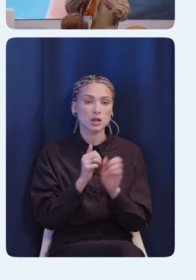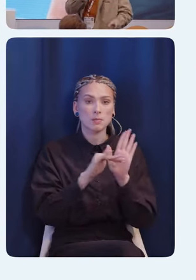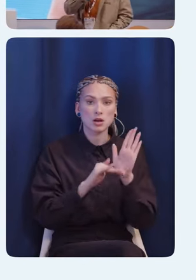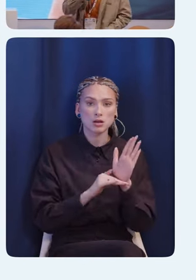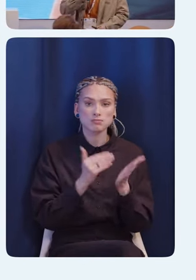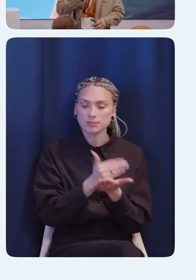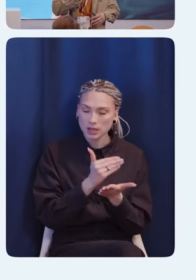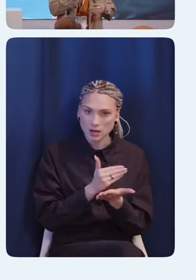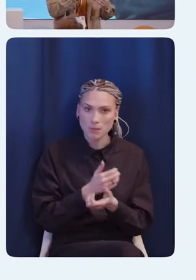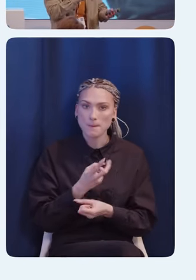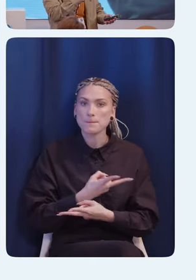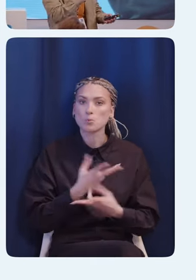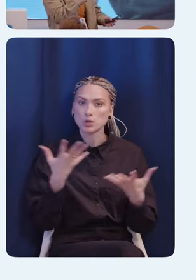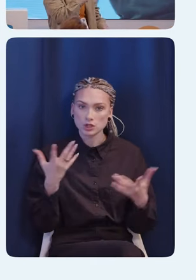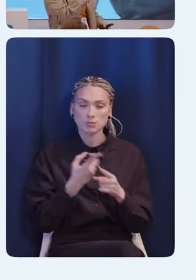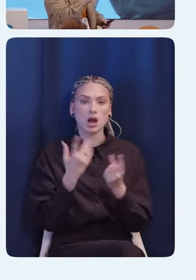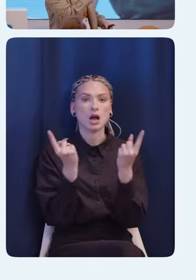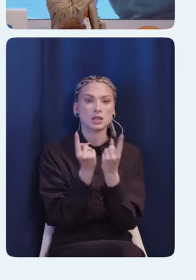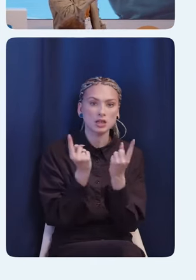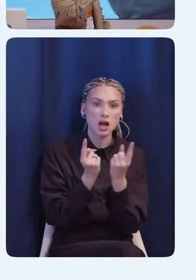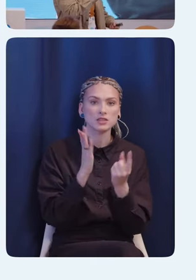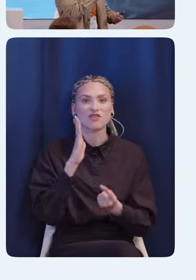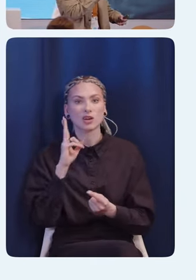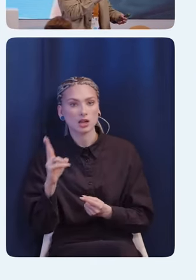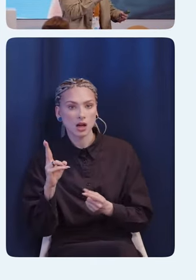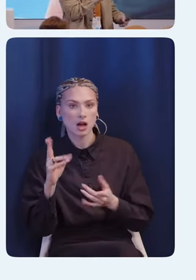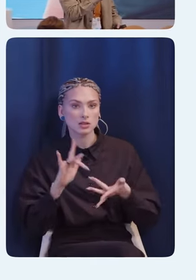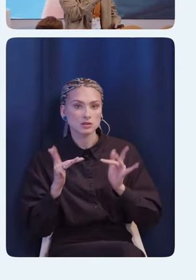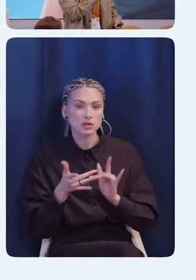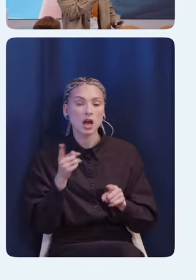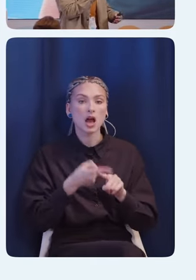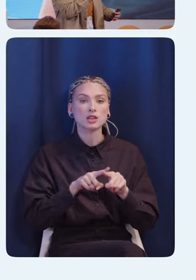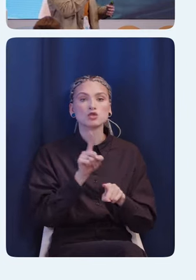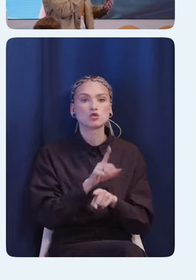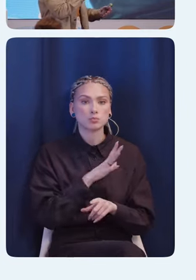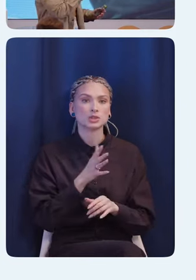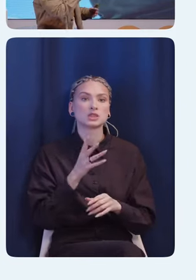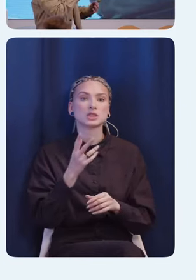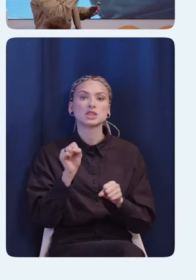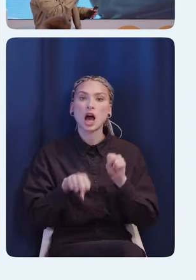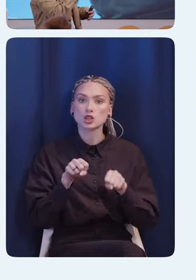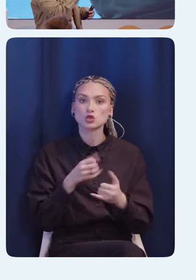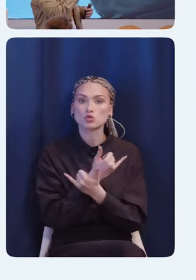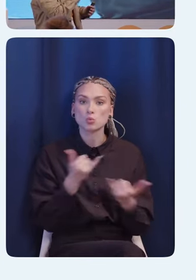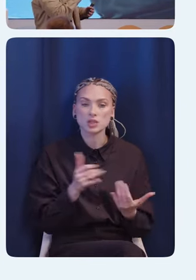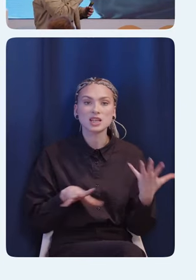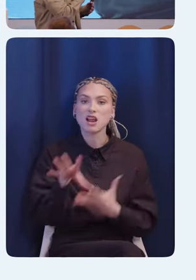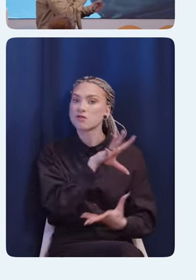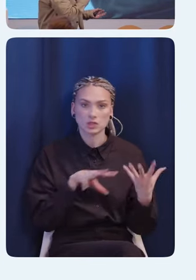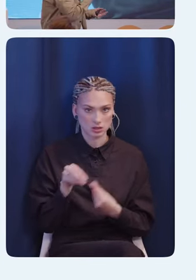Например, одноклассники, например, в социальную сеть ВКонтакте. Эти продукты должны быть доступны для всех. Без исключения.